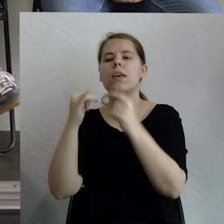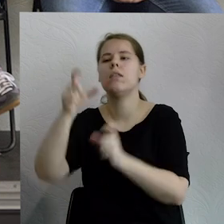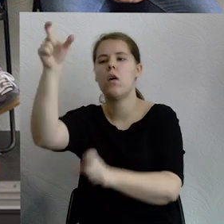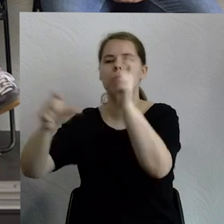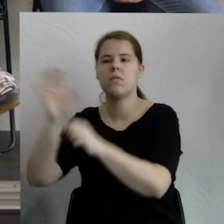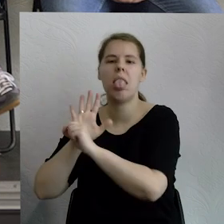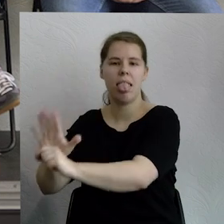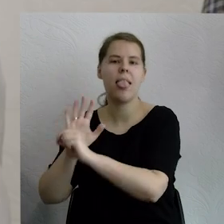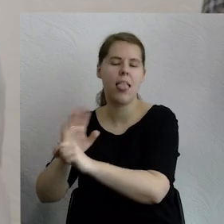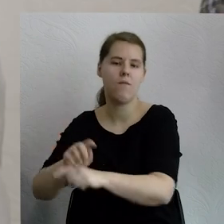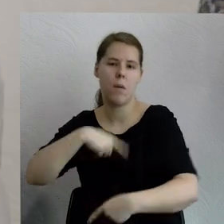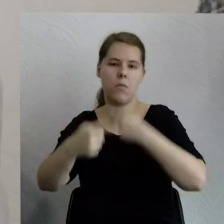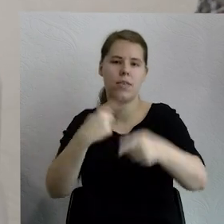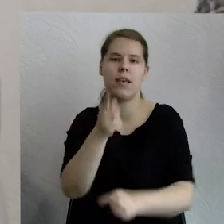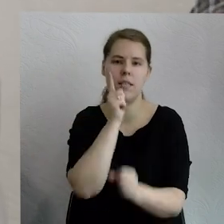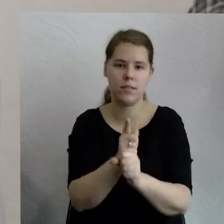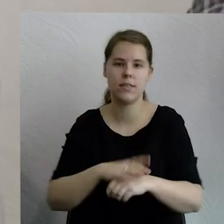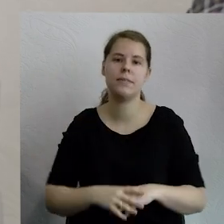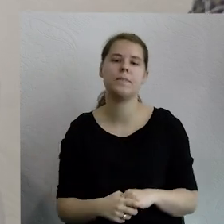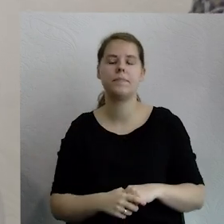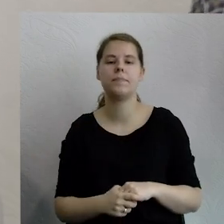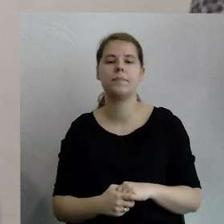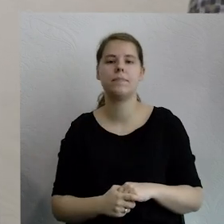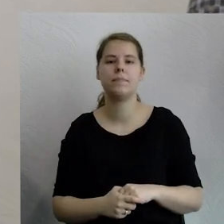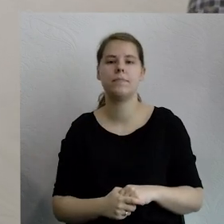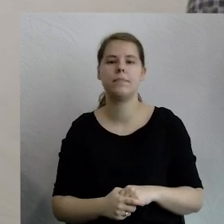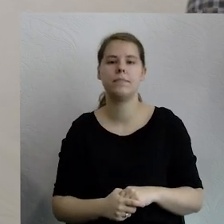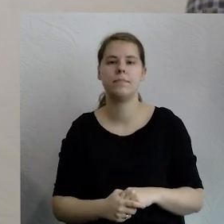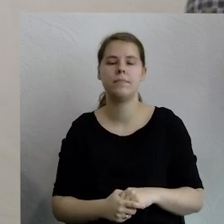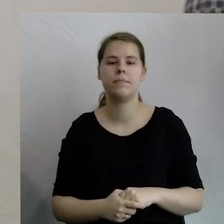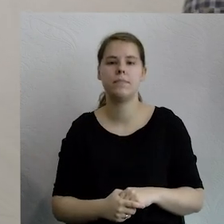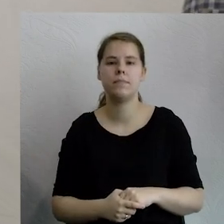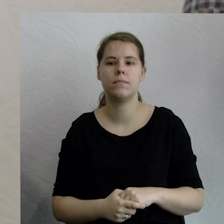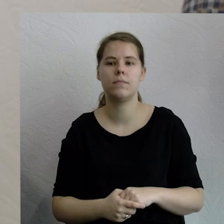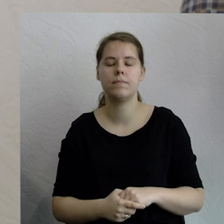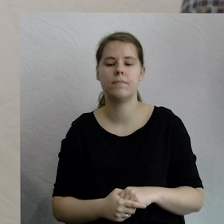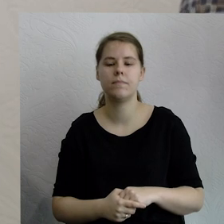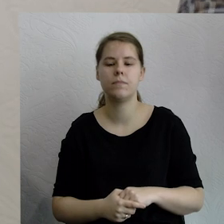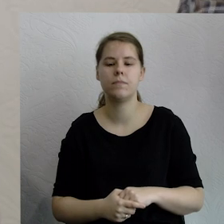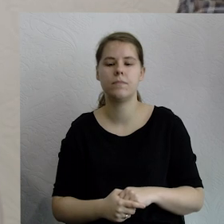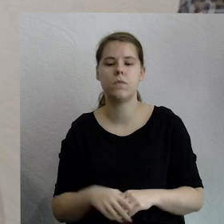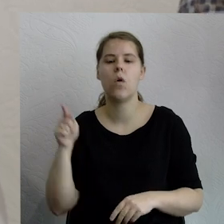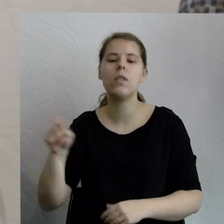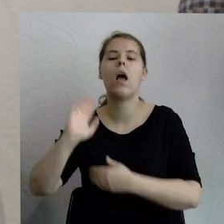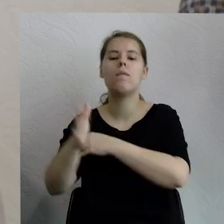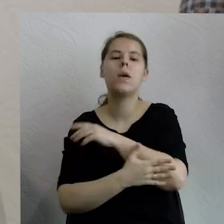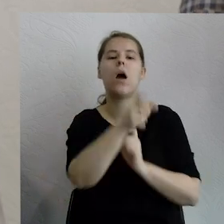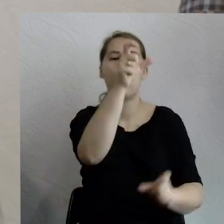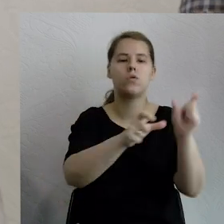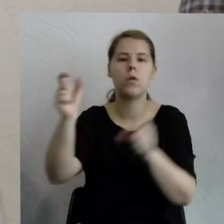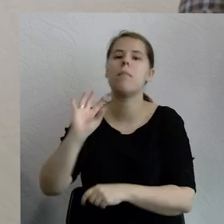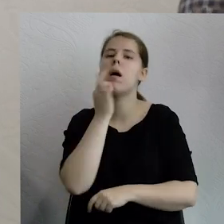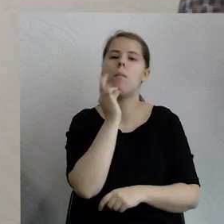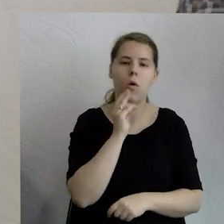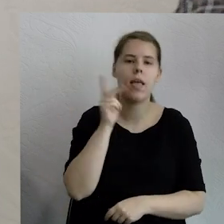decyzyjnych. Ja sądzę, że tutaj trzeba przeczytać to z uwagą. Młodych osób i innych grup dyskryminowanych w